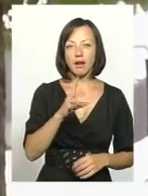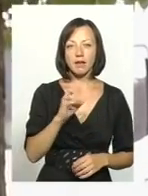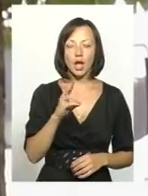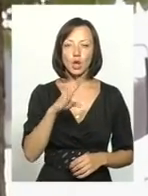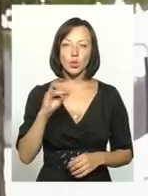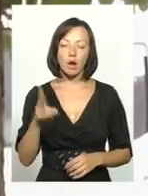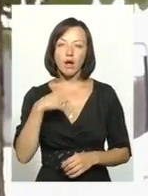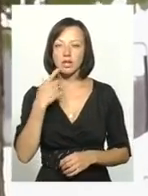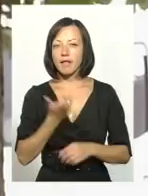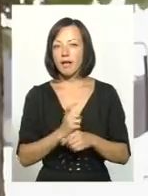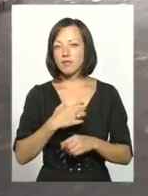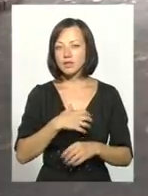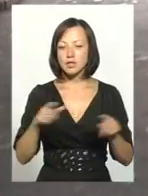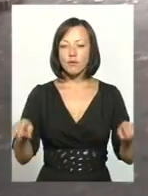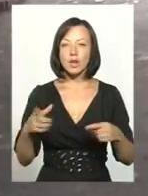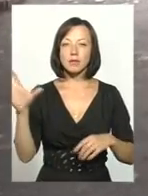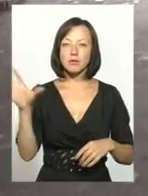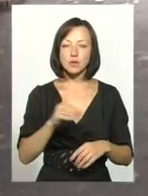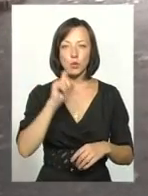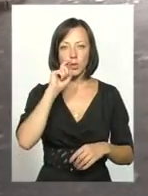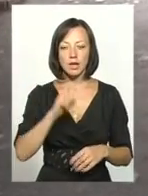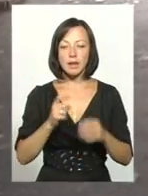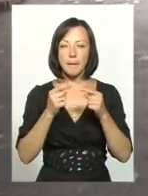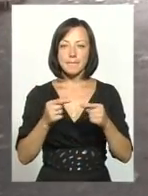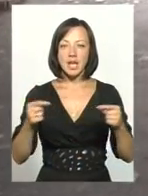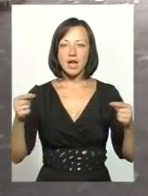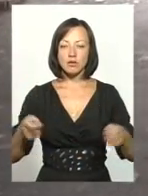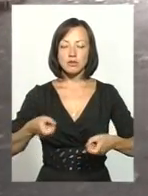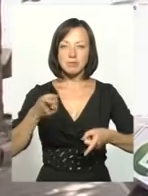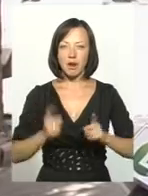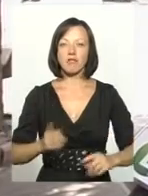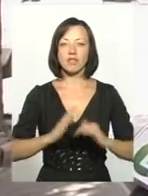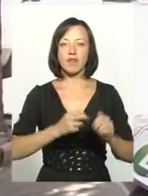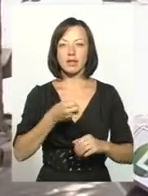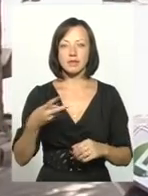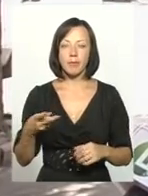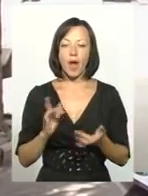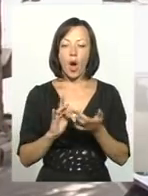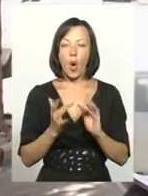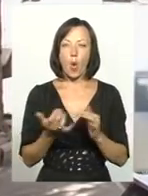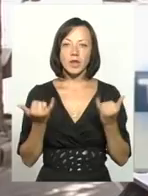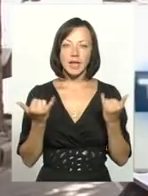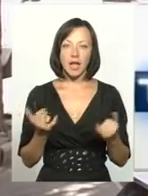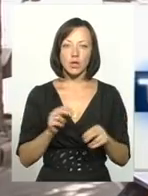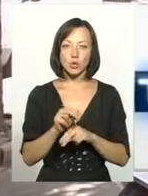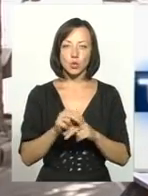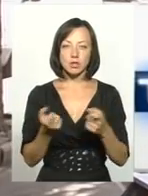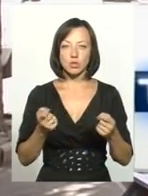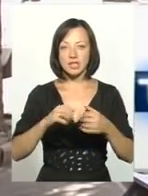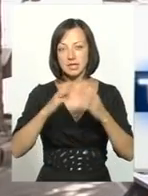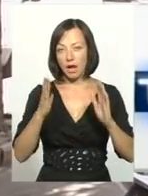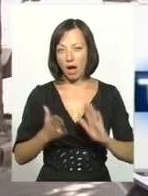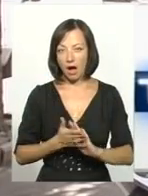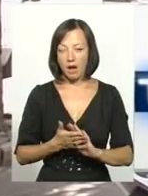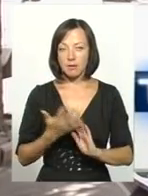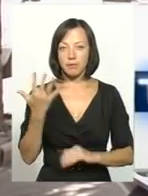найважливіше – це створити по всій Україні мережу справжніх фахівців. Онлайн-курс, він трохи загальний, тому що